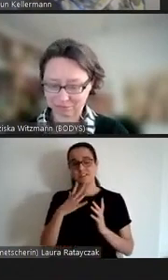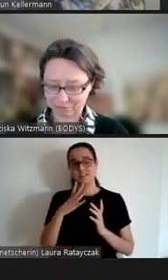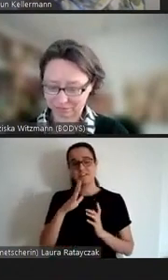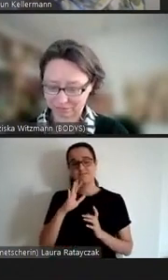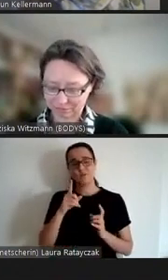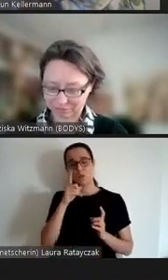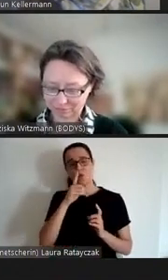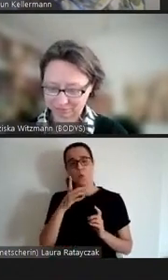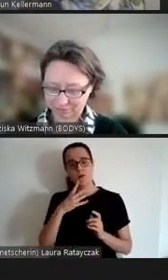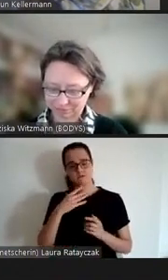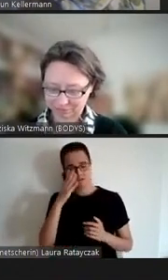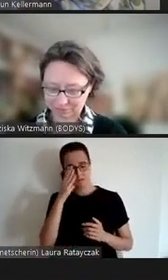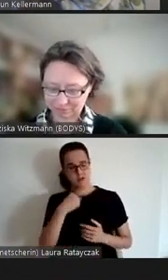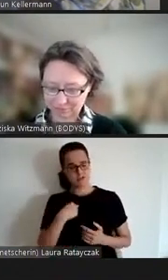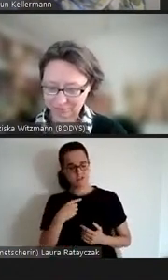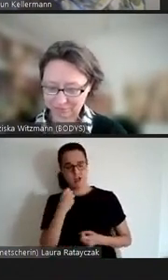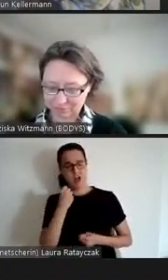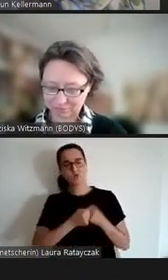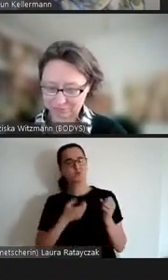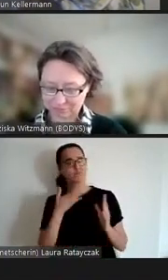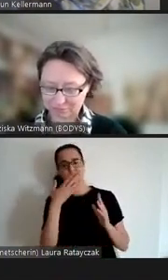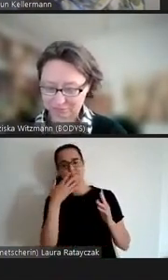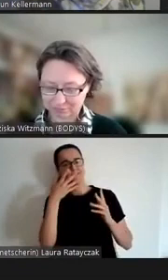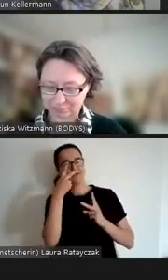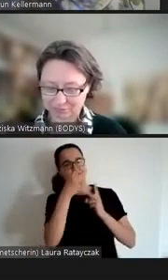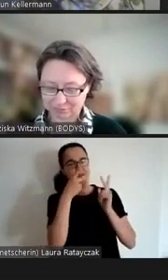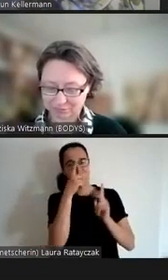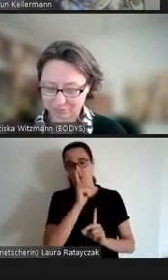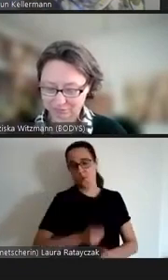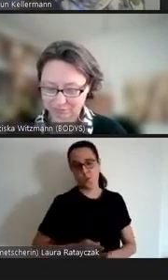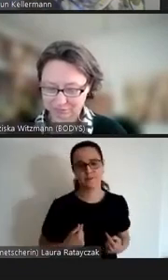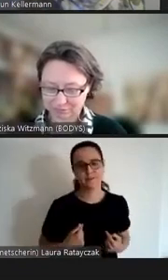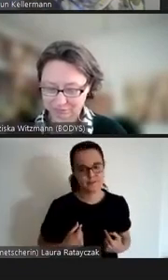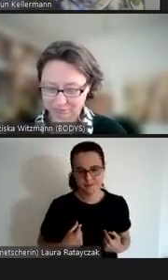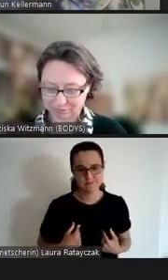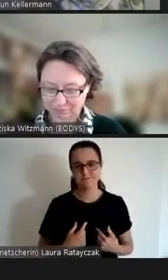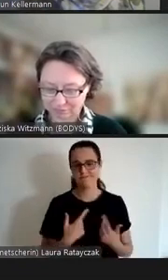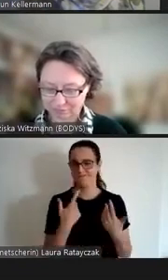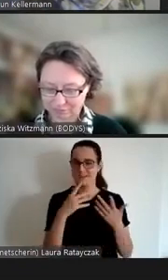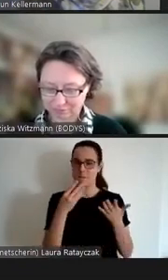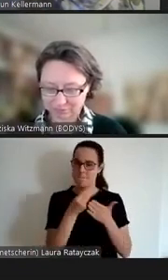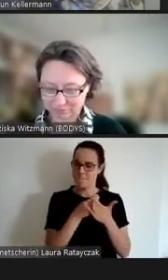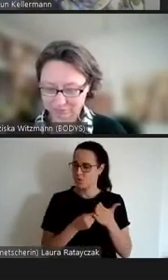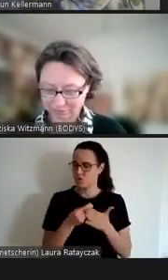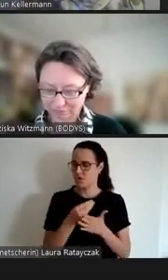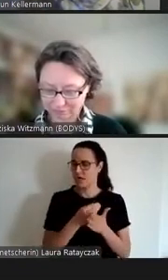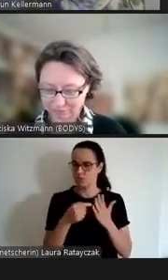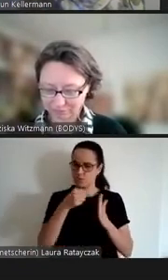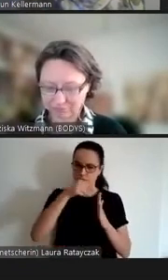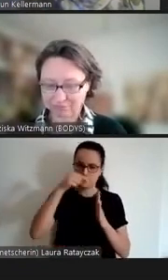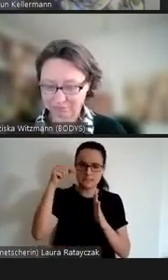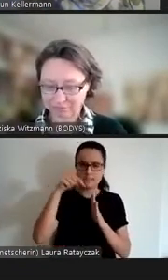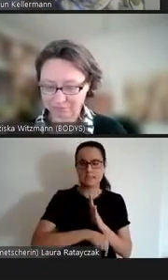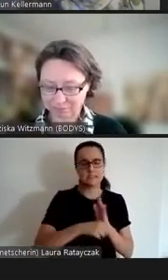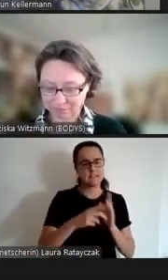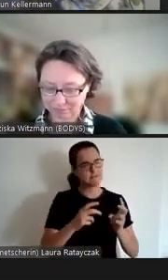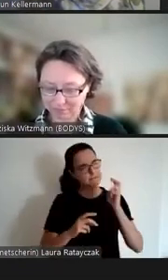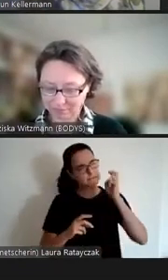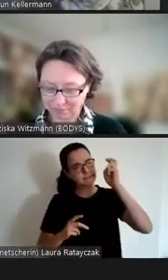Fläche sondern sie wird als eine beinahe Mier Person